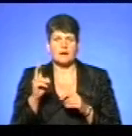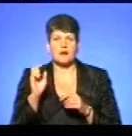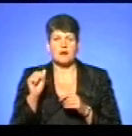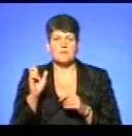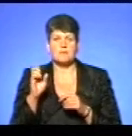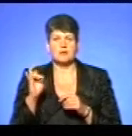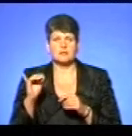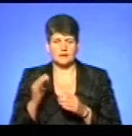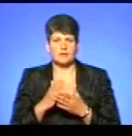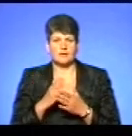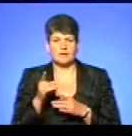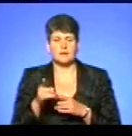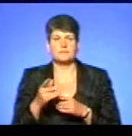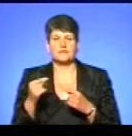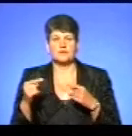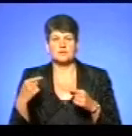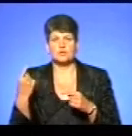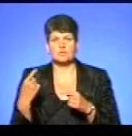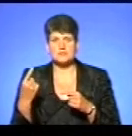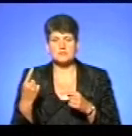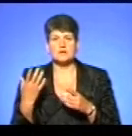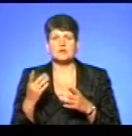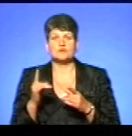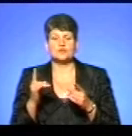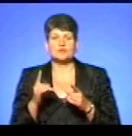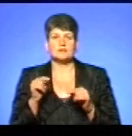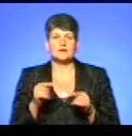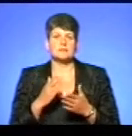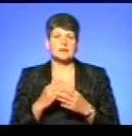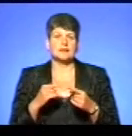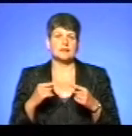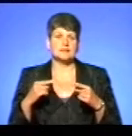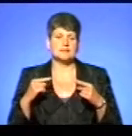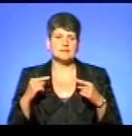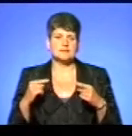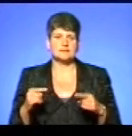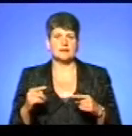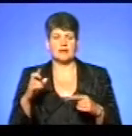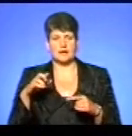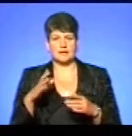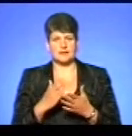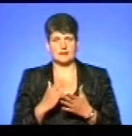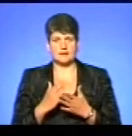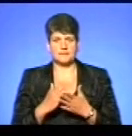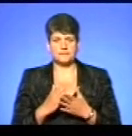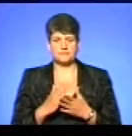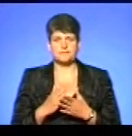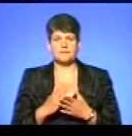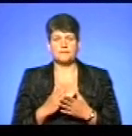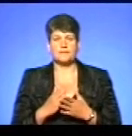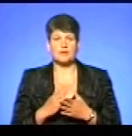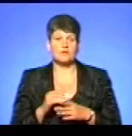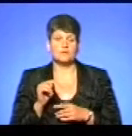Навіть у нас такі приклади були по-других областях, по-рівнівській, буквально на межі з Білорусією. Кілька кабанів таких виявили мертвих.